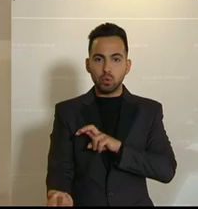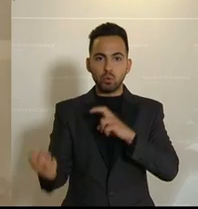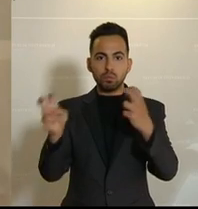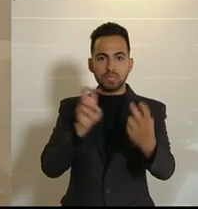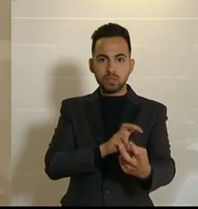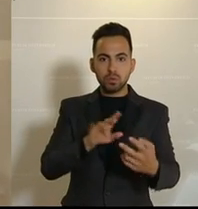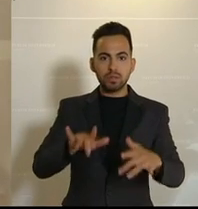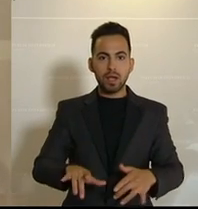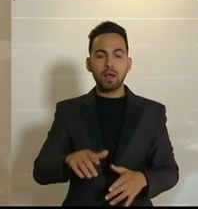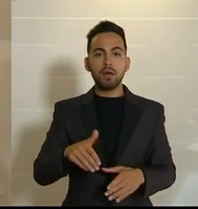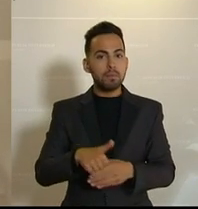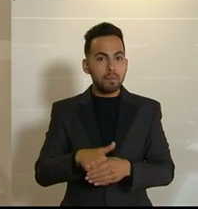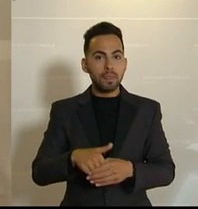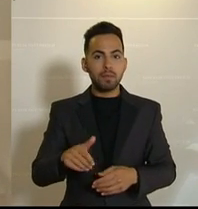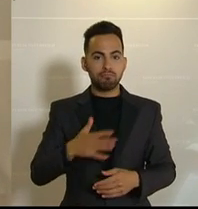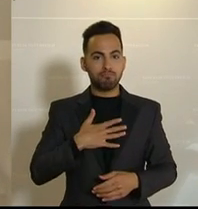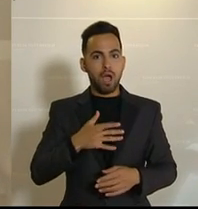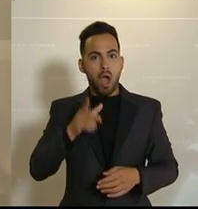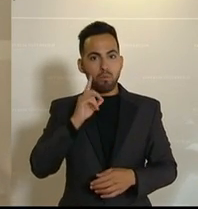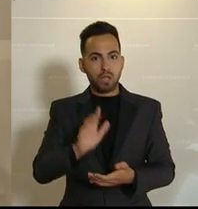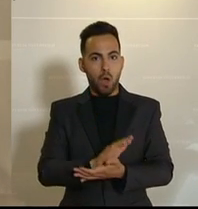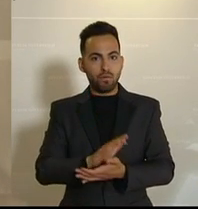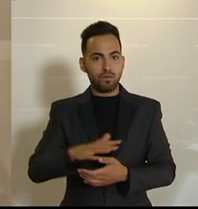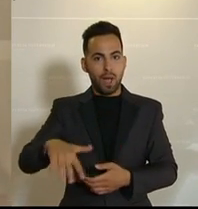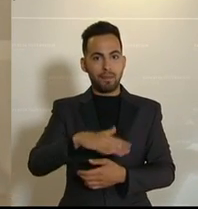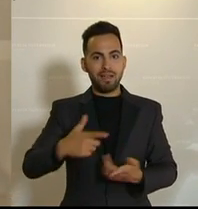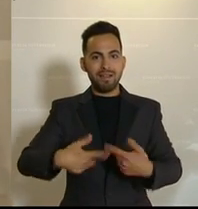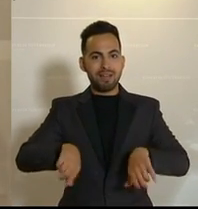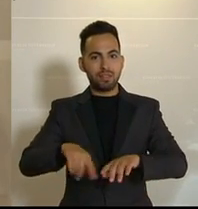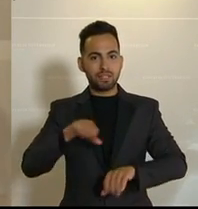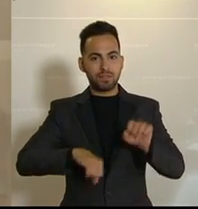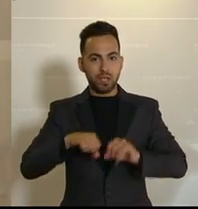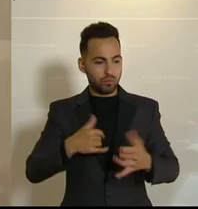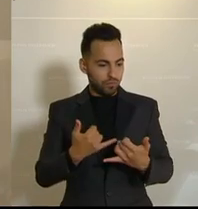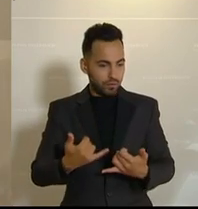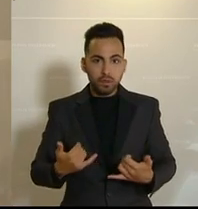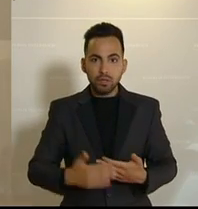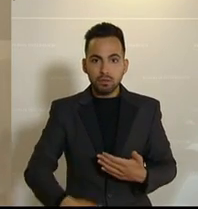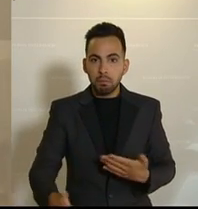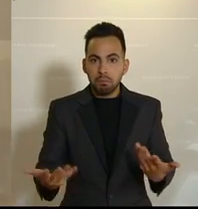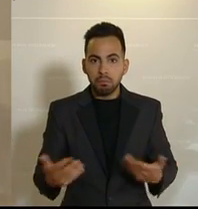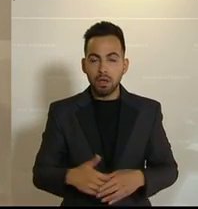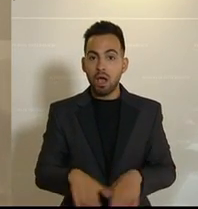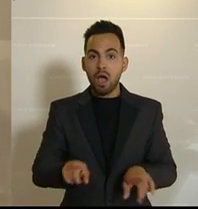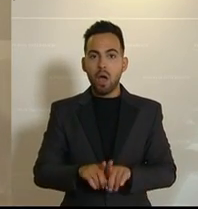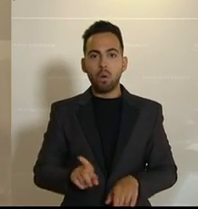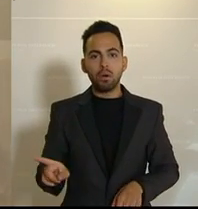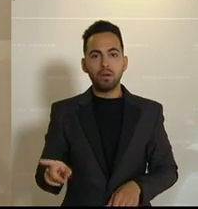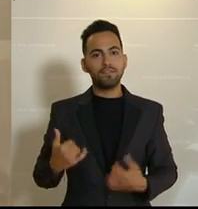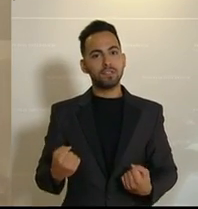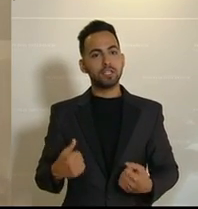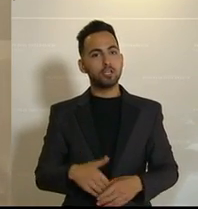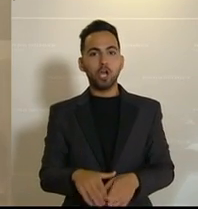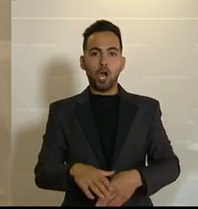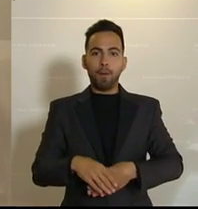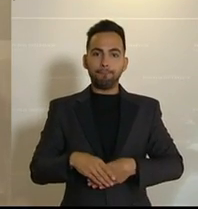der primären Aufgaben unserer Landesverteidigung und auch Ihre noble Zurückhaltung,